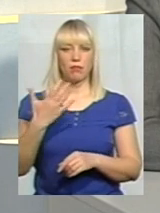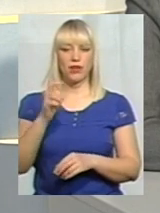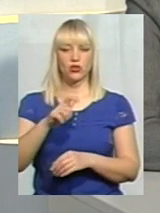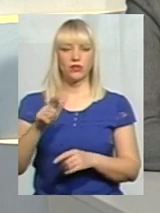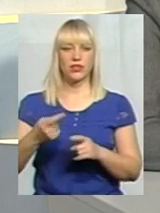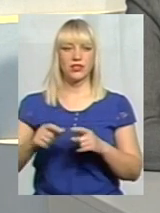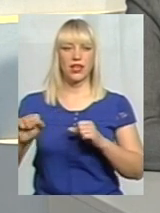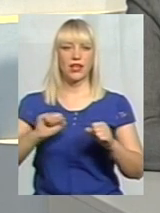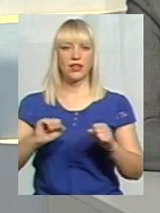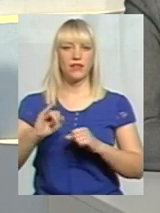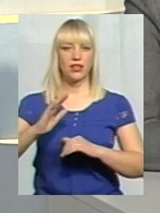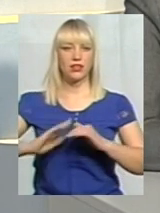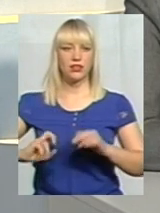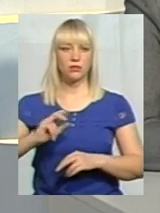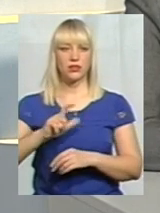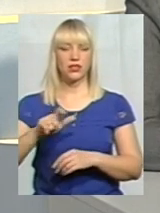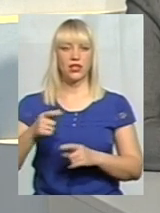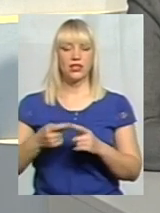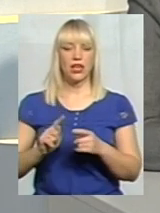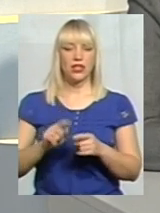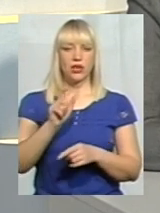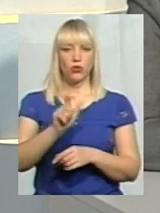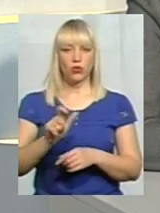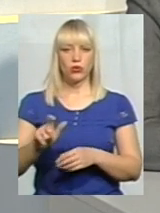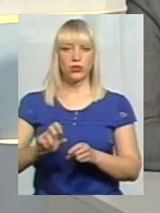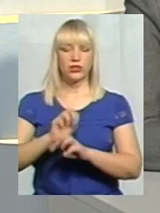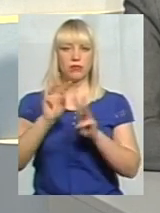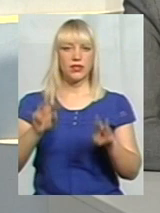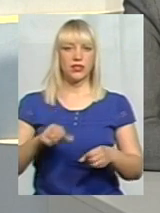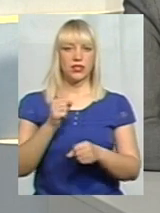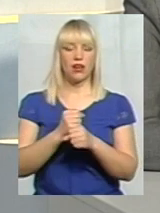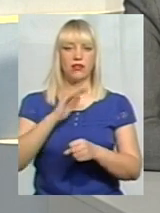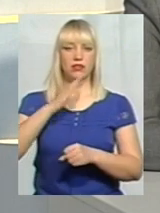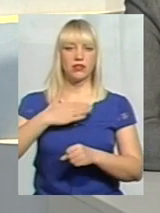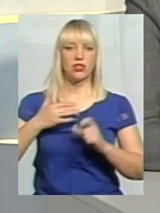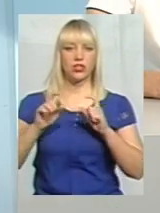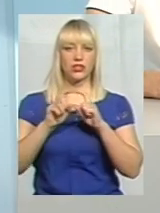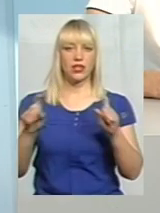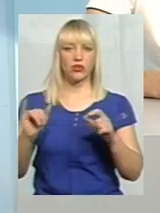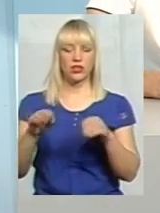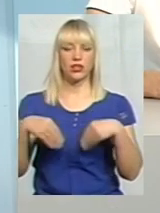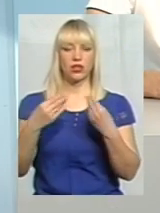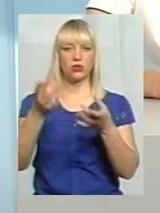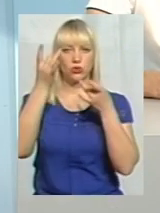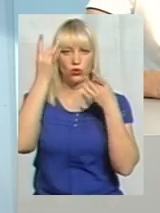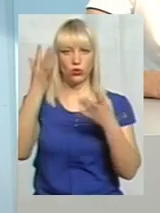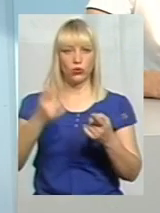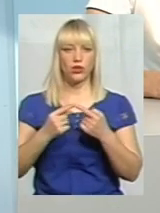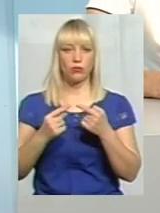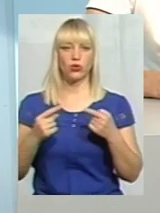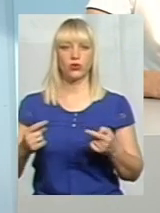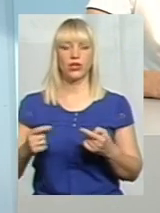керівники і спеціалісти. Саме вони забезпечують діяльність наших закладів і надають культурний продукт жителям